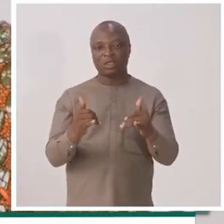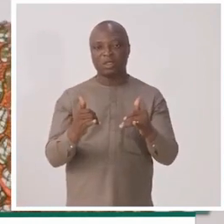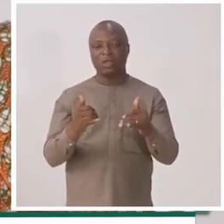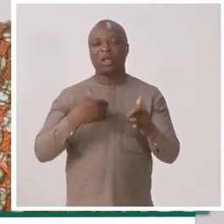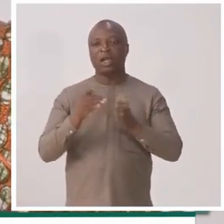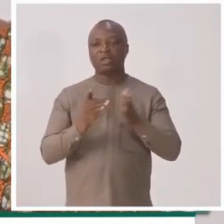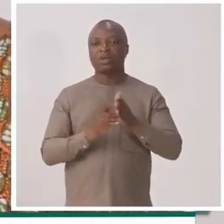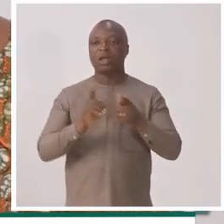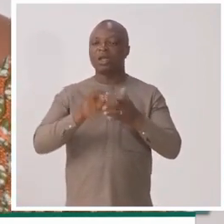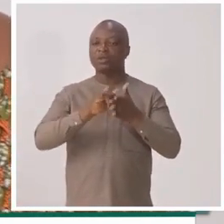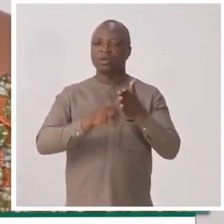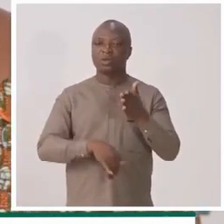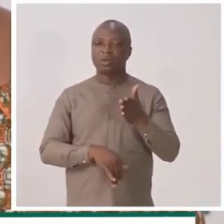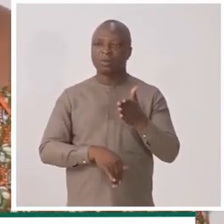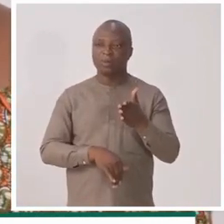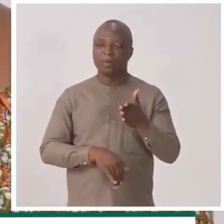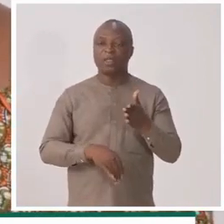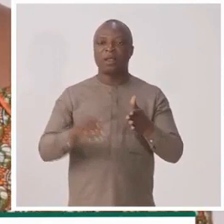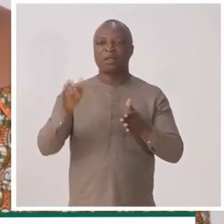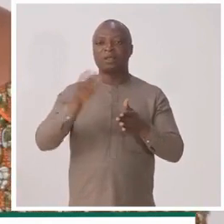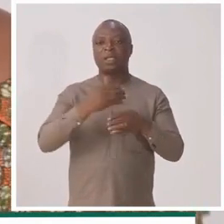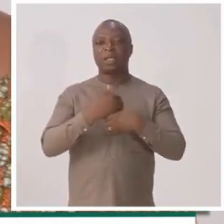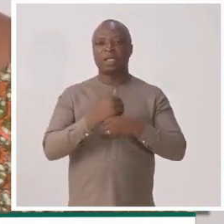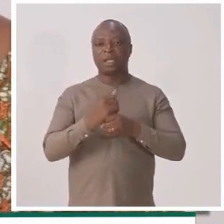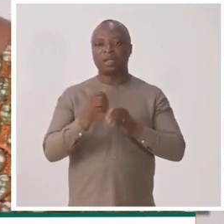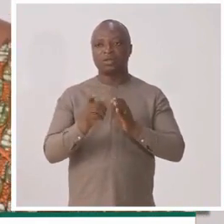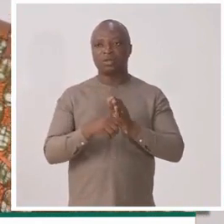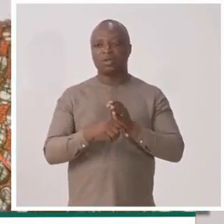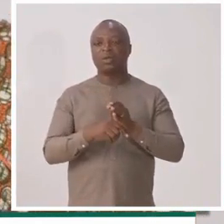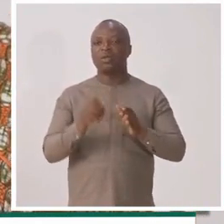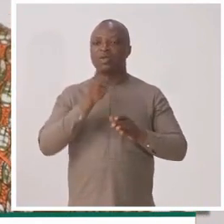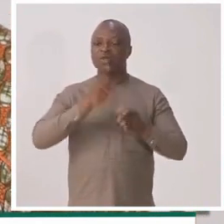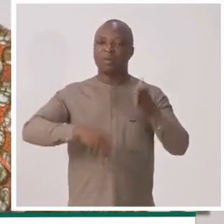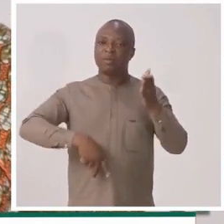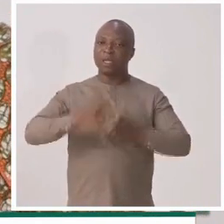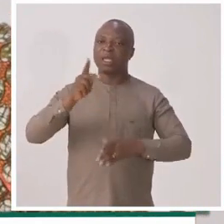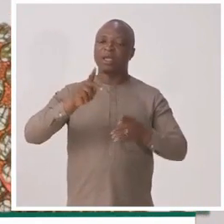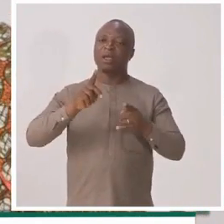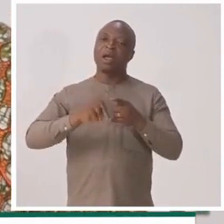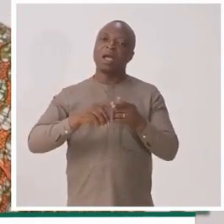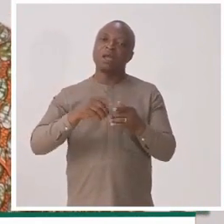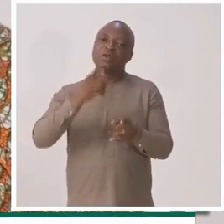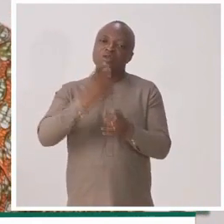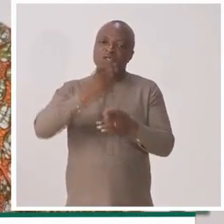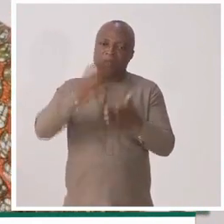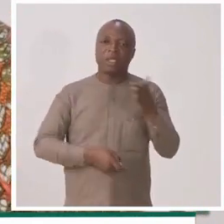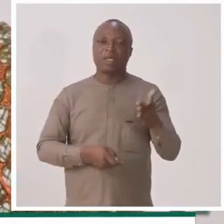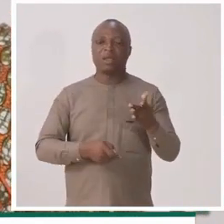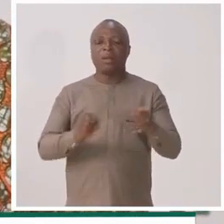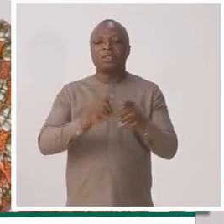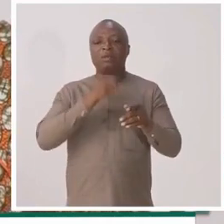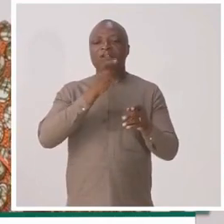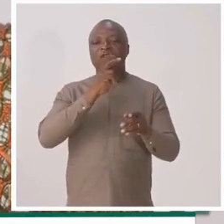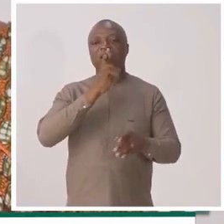des loisirs a droit à ce que ces créations lui soient payées à un, on va dire, à un juste